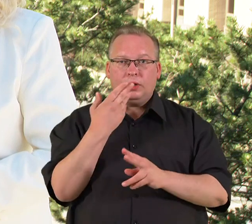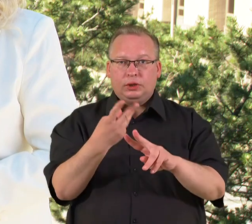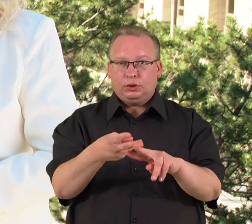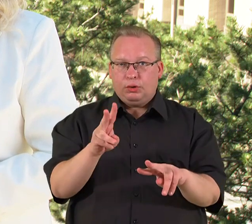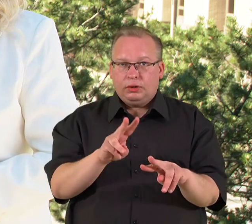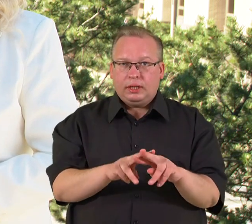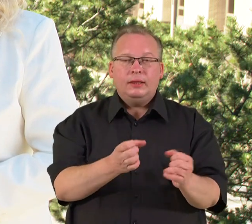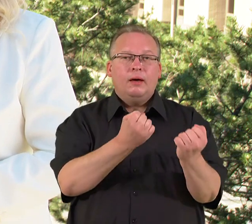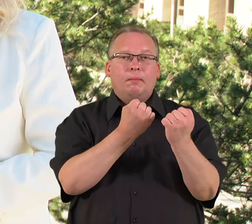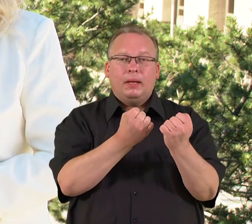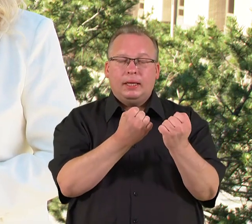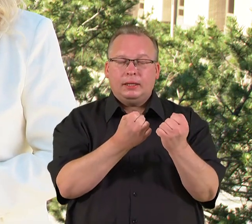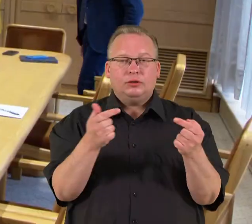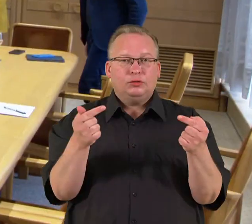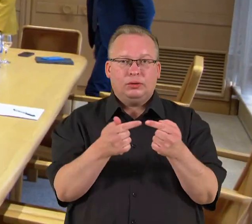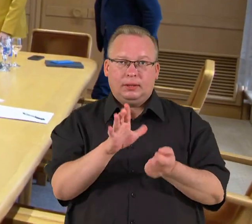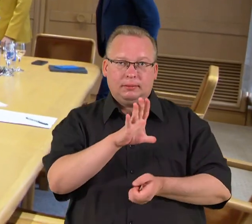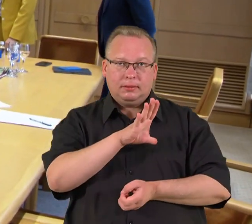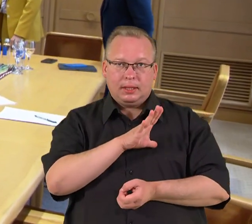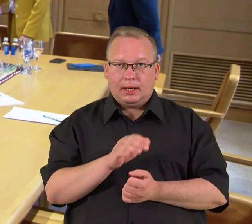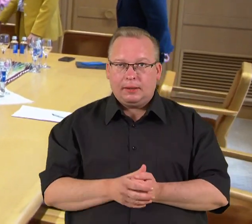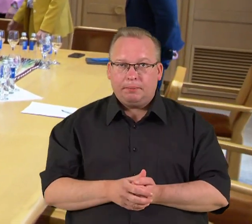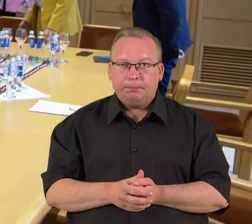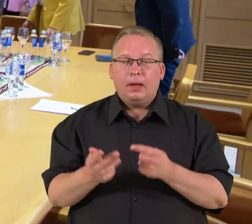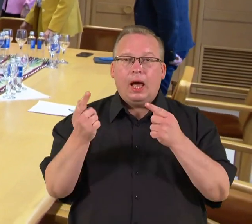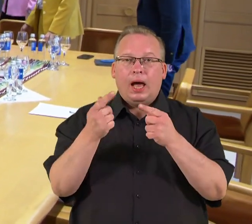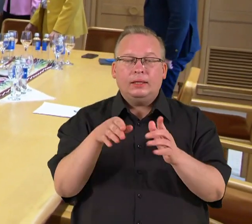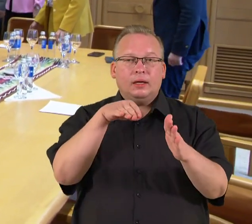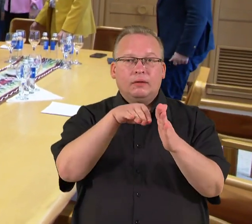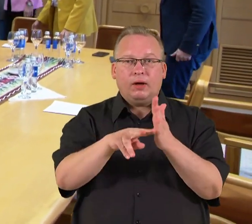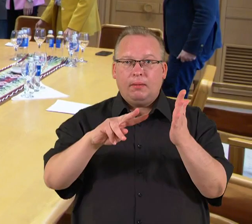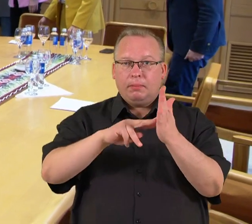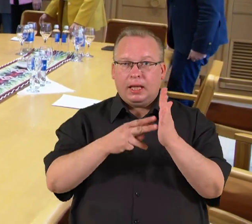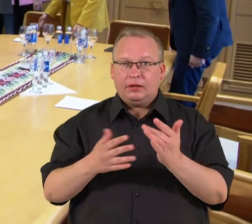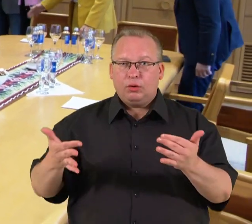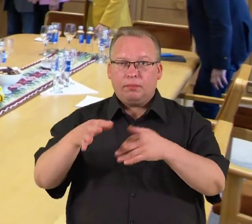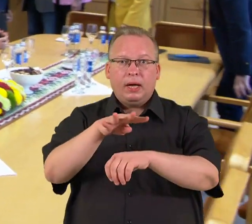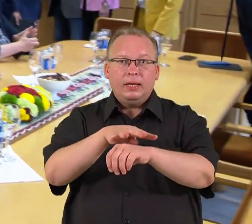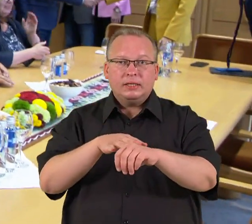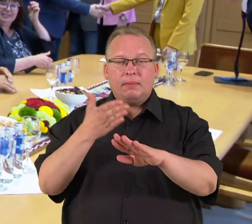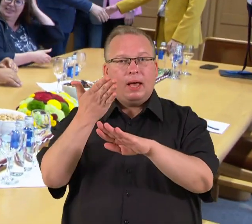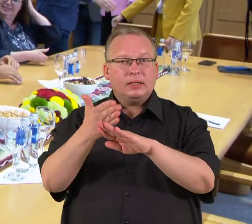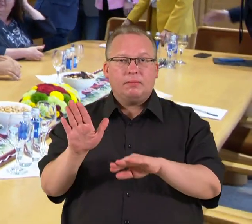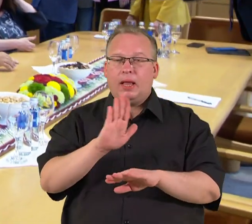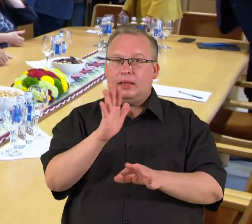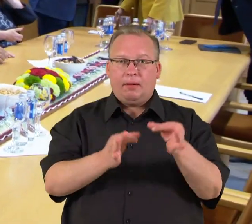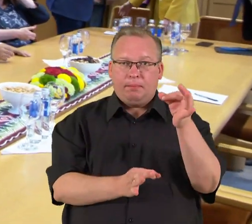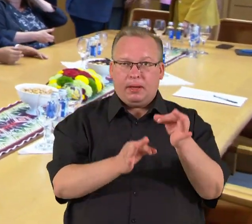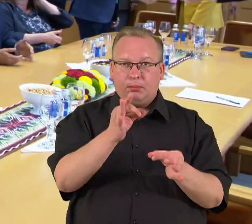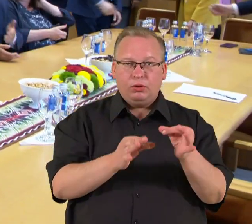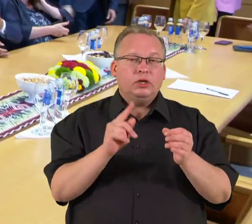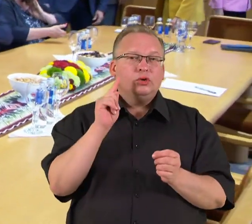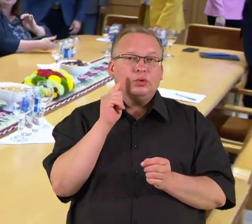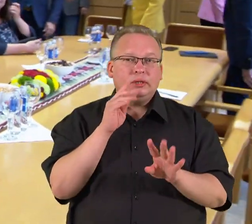sakė ir palaikyti jų negalinti. Antiinfliacinių priemonių planą rengi sieme atskirai neplenarinių posėdžių